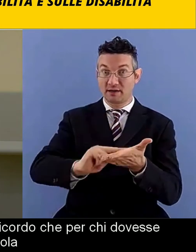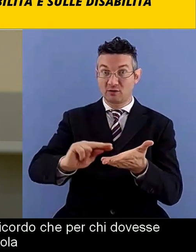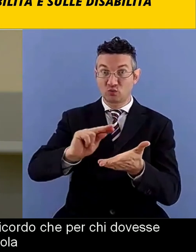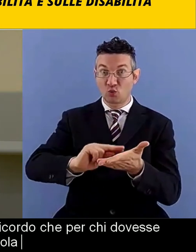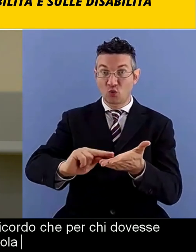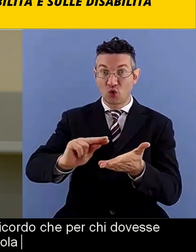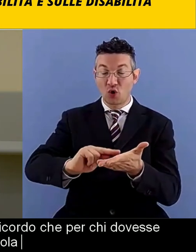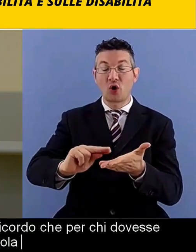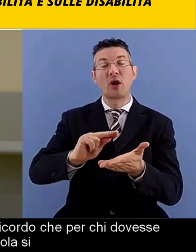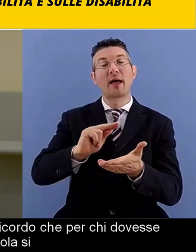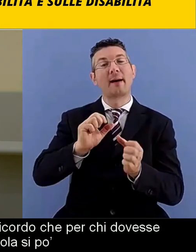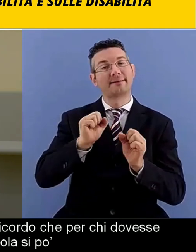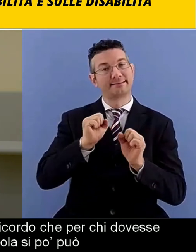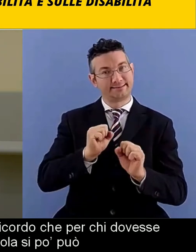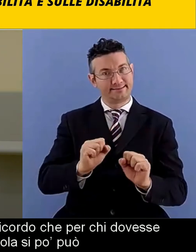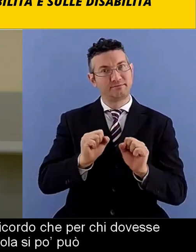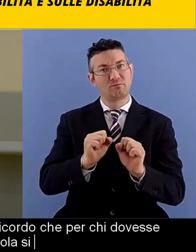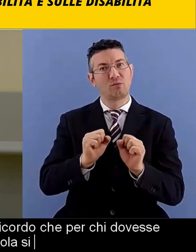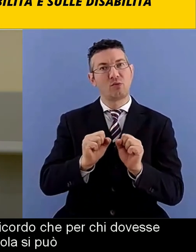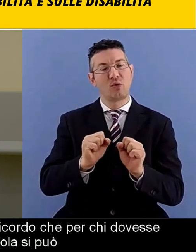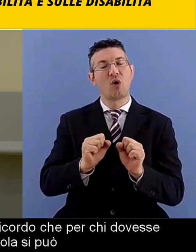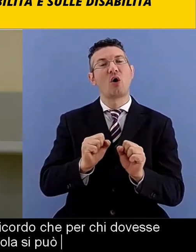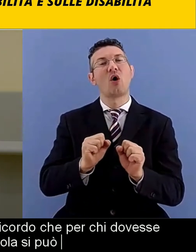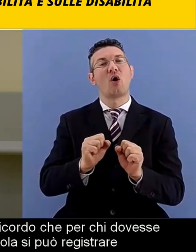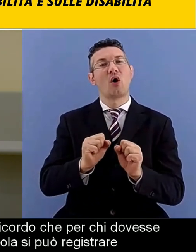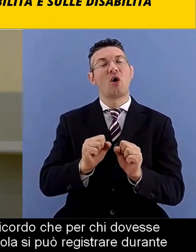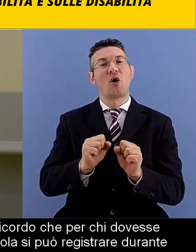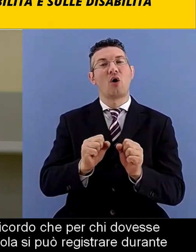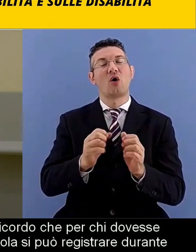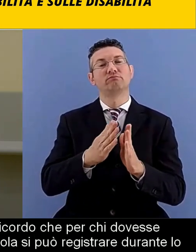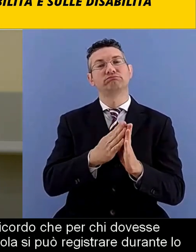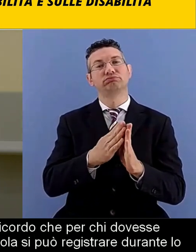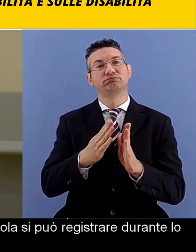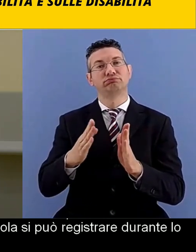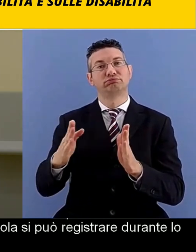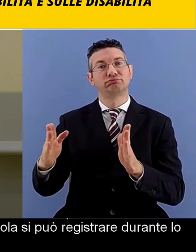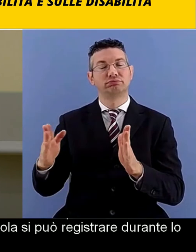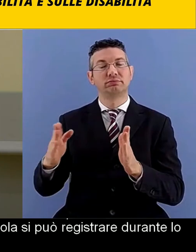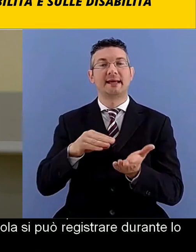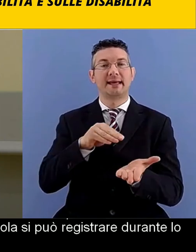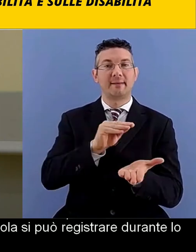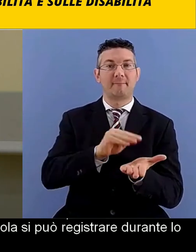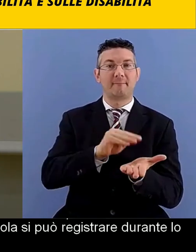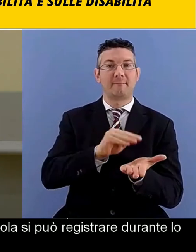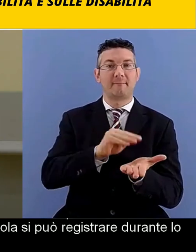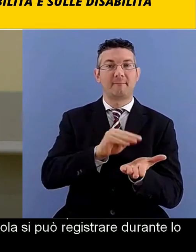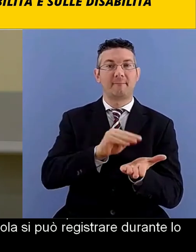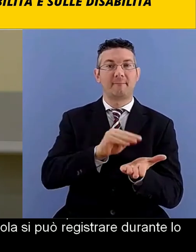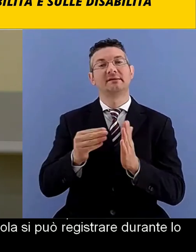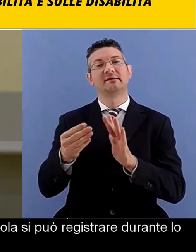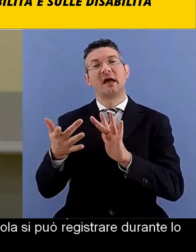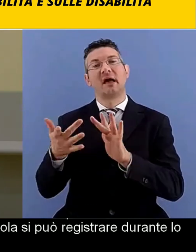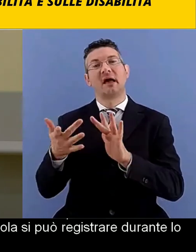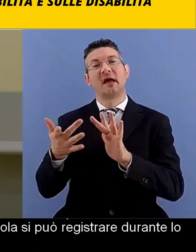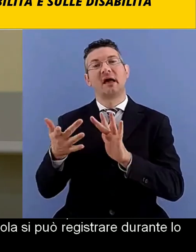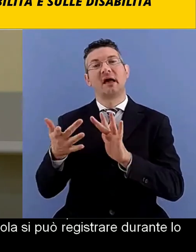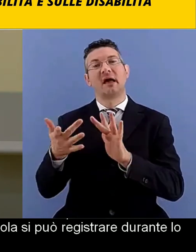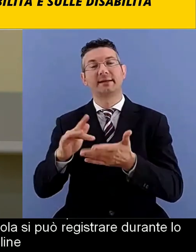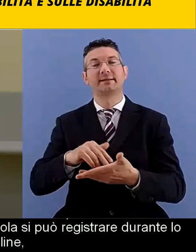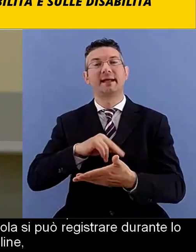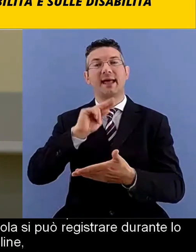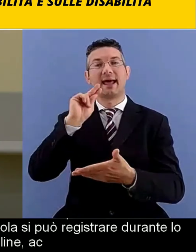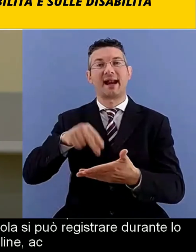registrarsi durante lo svolgimento della sessione sia in presenza che online accedendo all'indirizzo